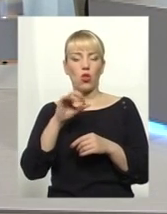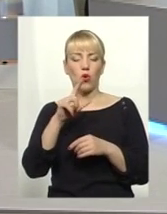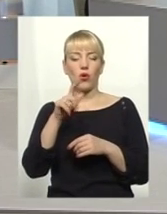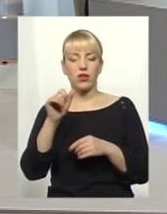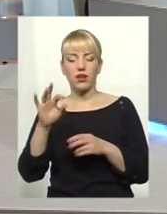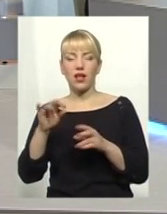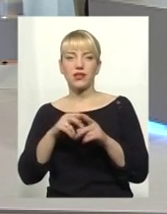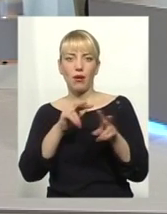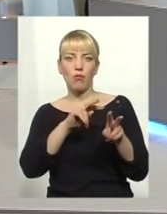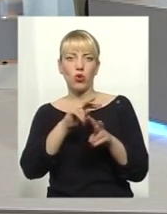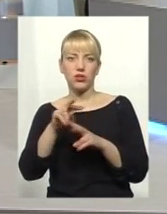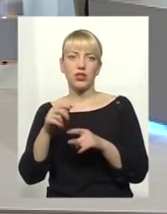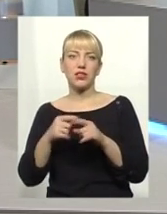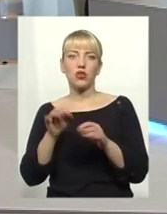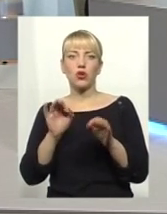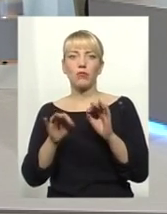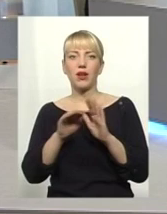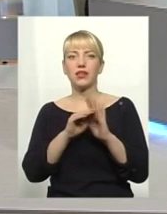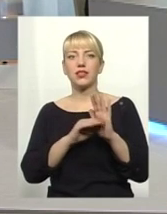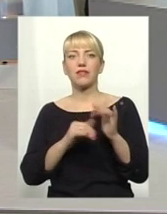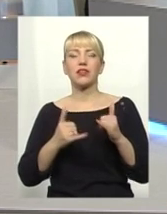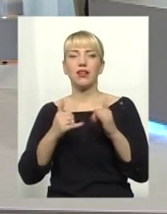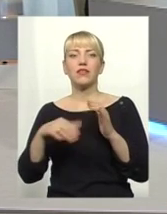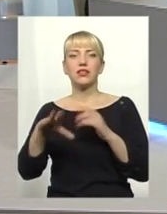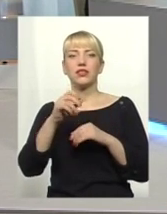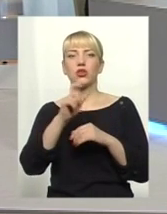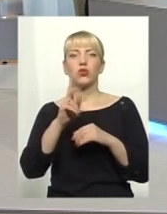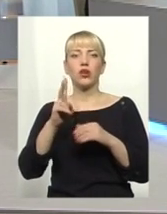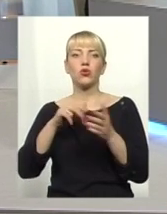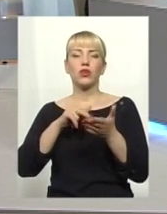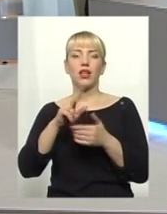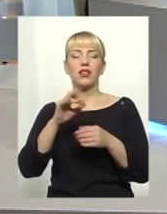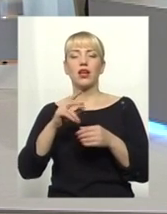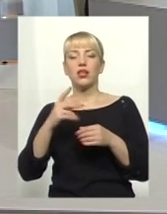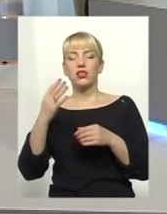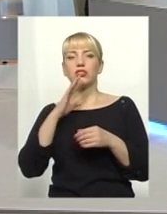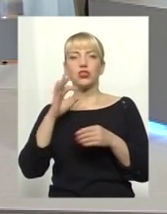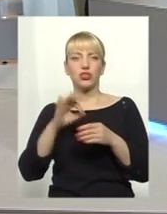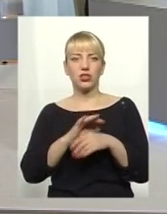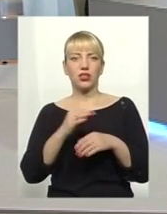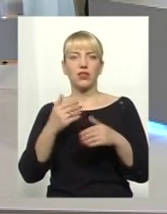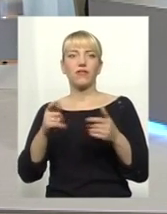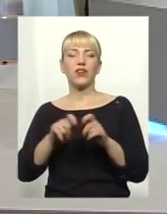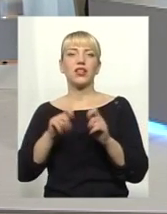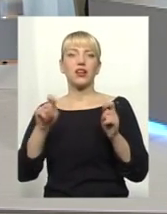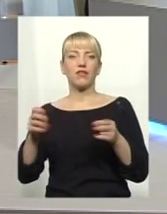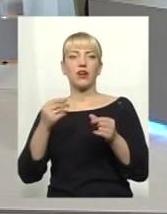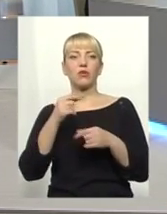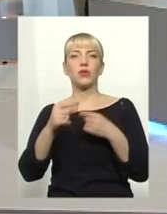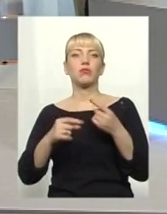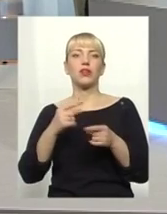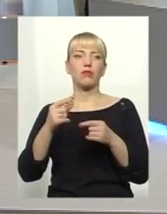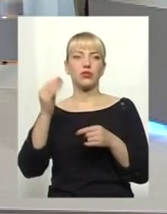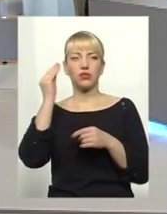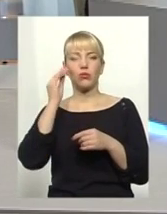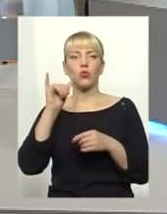нормальна така схема для всіх людей, які йдуть на посаду. Зразу же друга половинка відкриває в собі підприємницькі здібності.